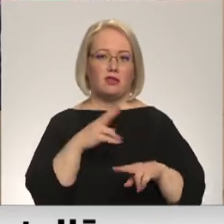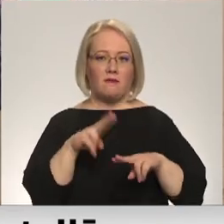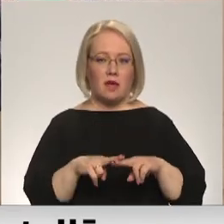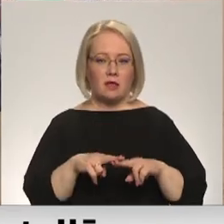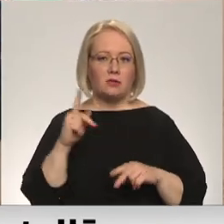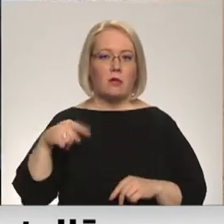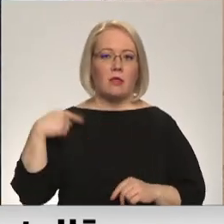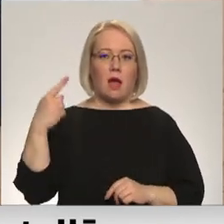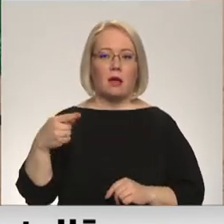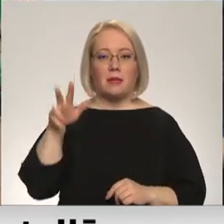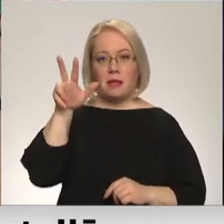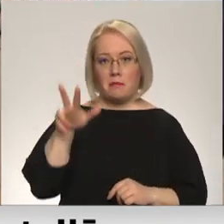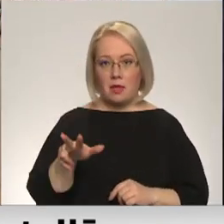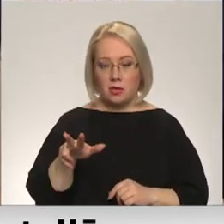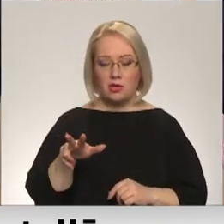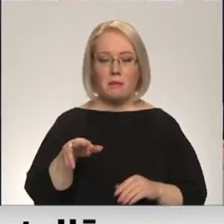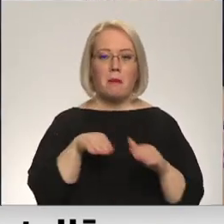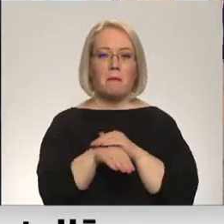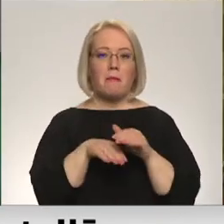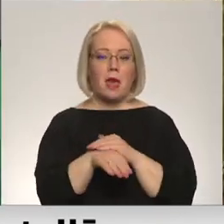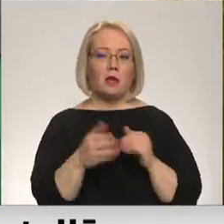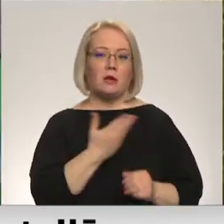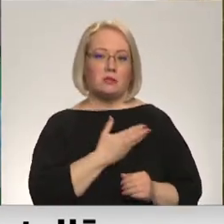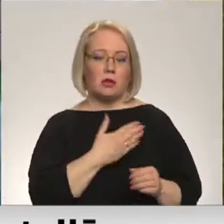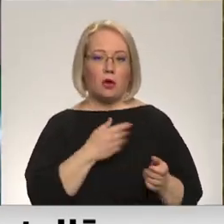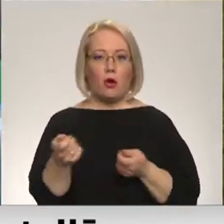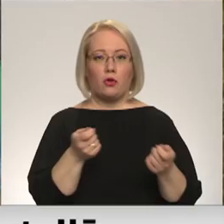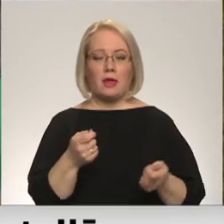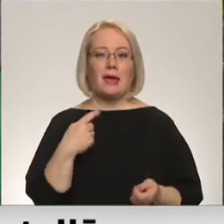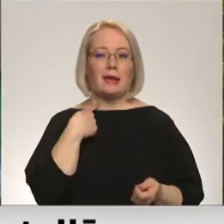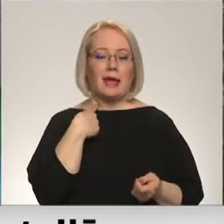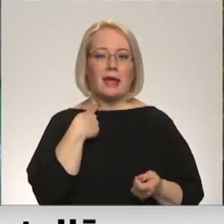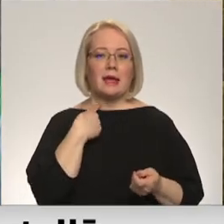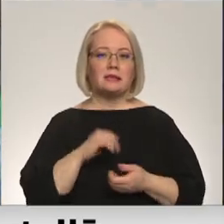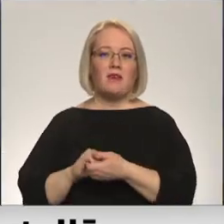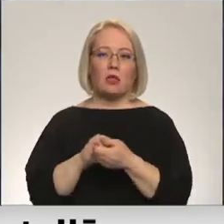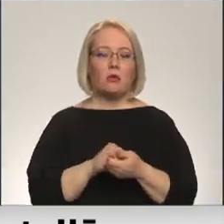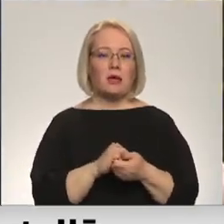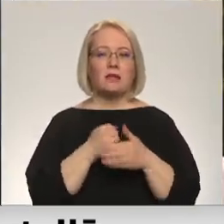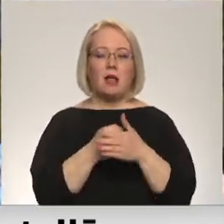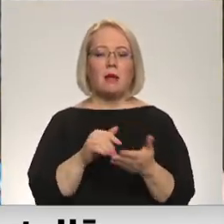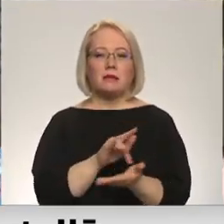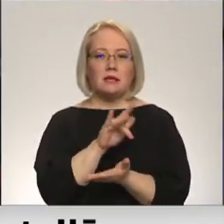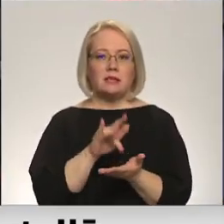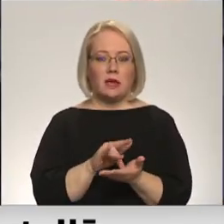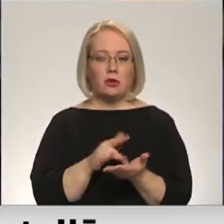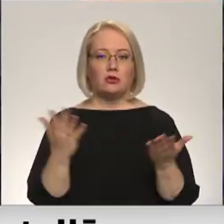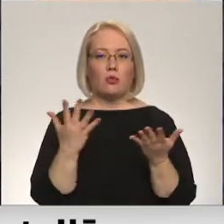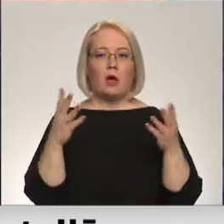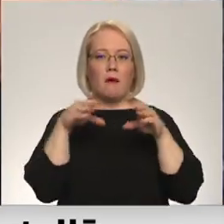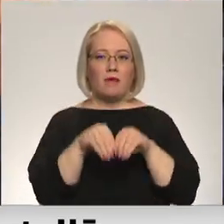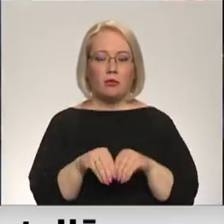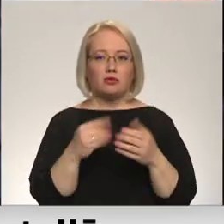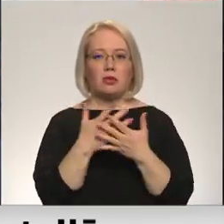Nākamajiem trīs mēnešiem. Begļu izmitināšanu koordinē Rīgas vienotais atbalsta centrs Ukraiņas iedzīvotājiem, kurā vienojušās